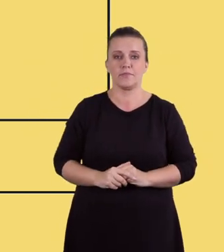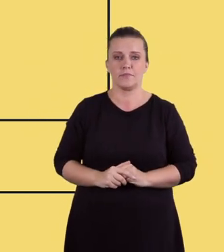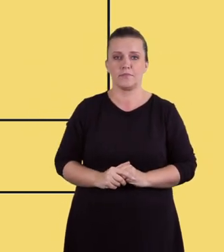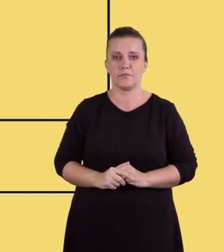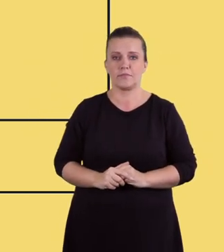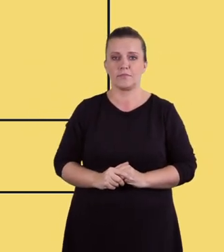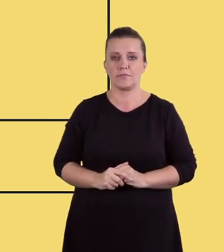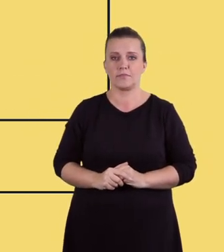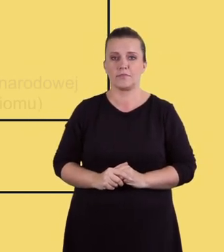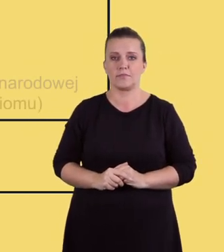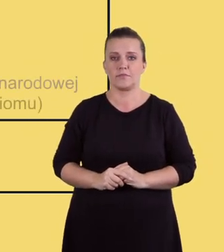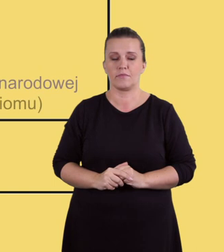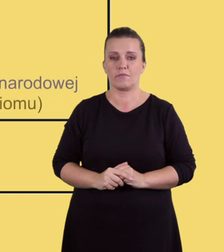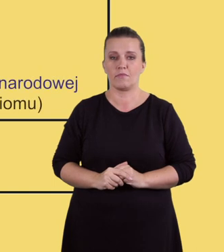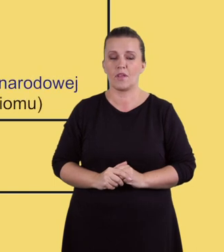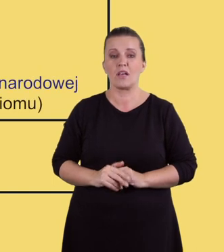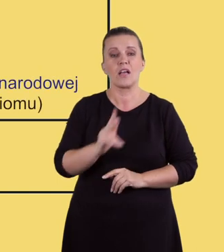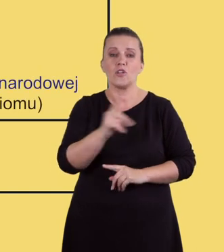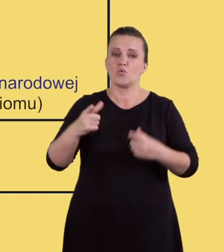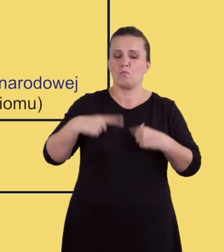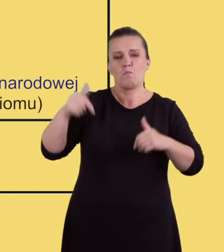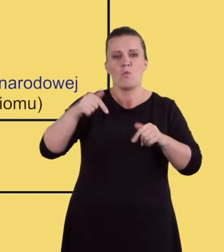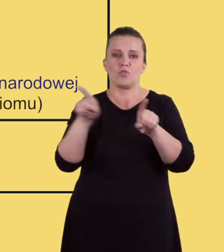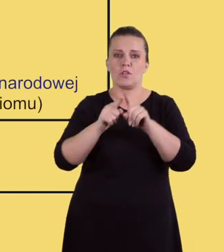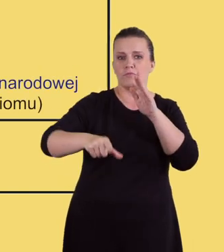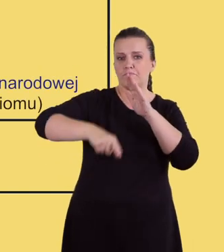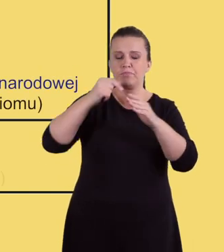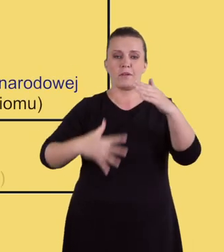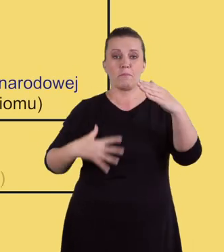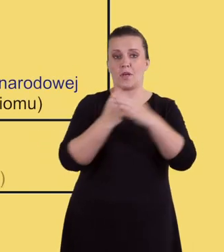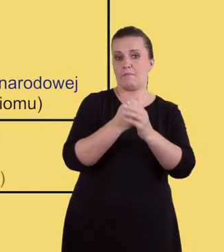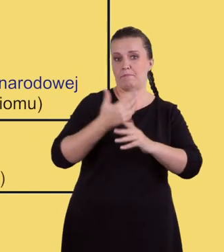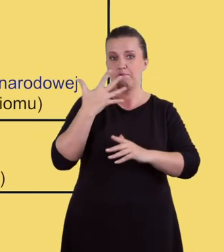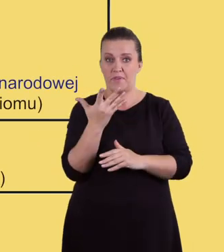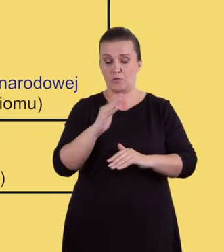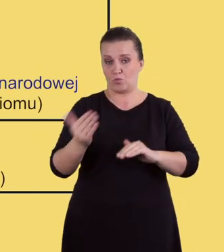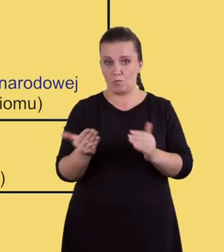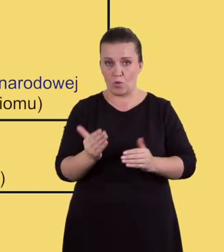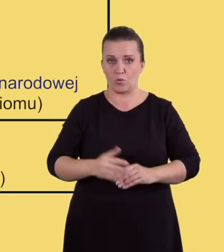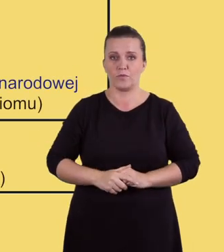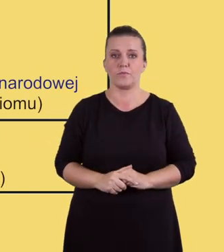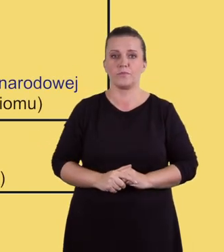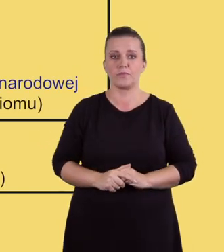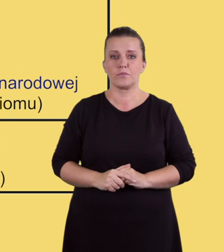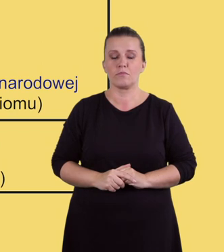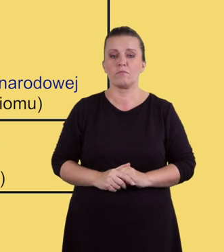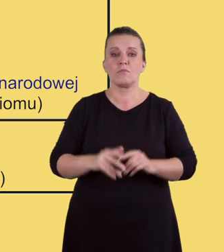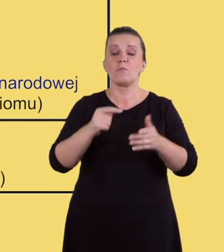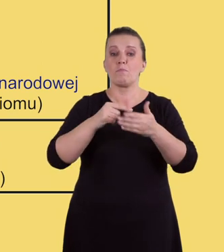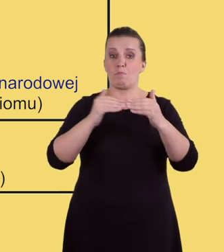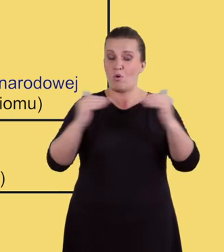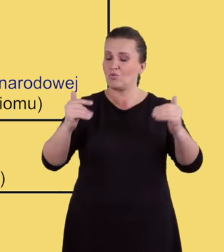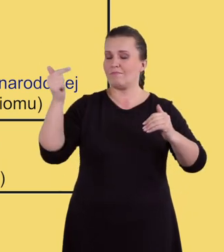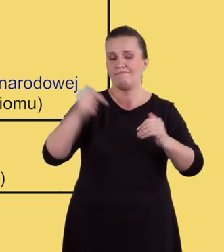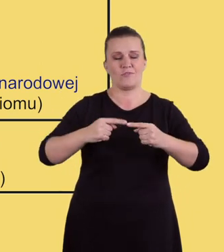pisemnej i w części ustnej. Każdy zdający może dodatkowo wybrać od jednego do pięciu przedmiotów